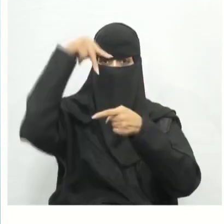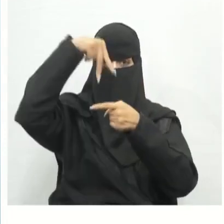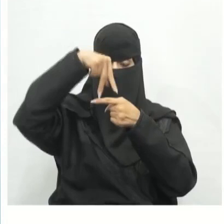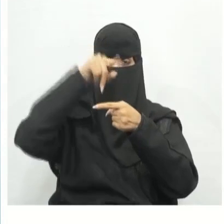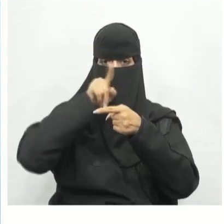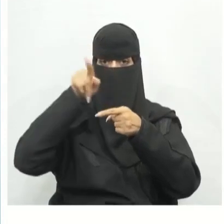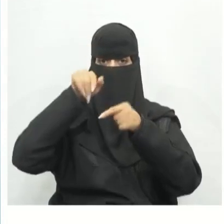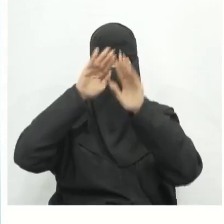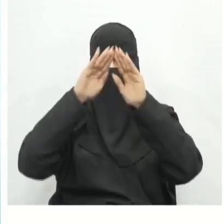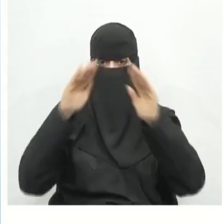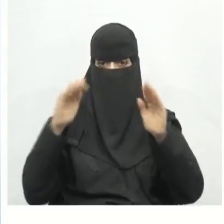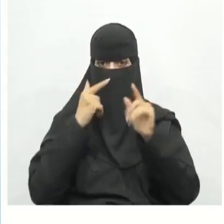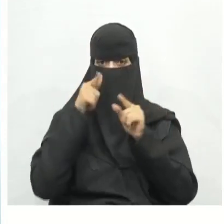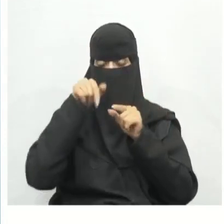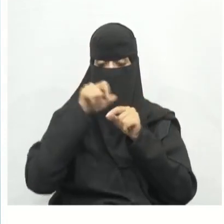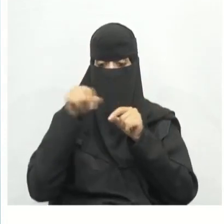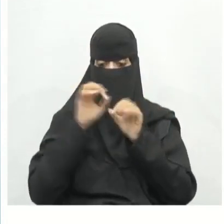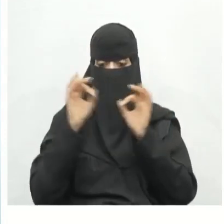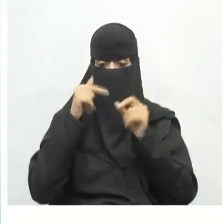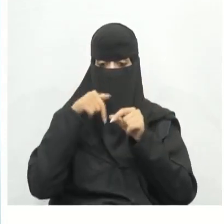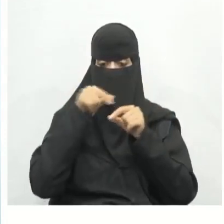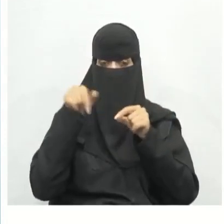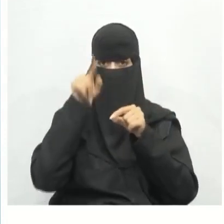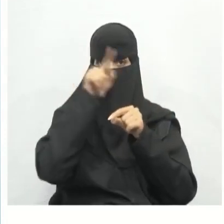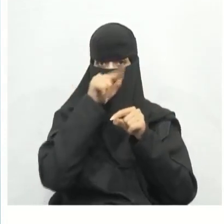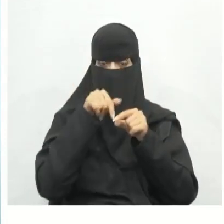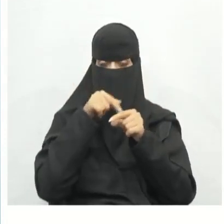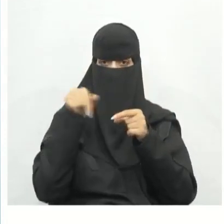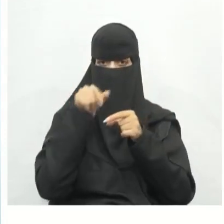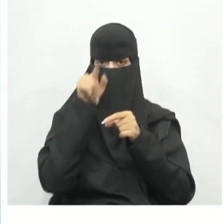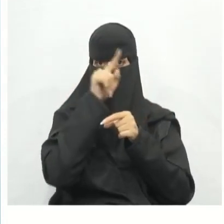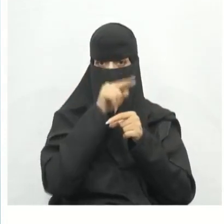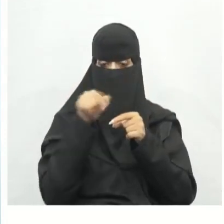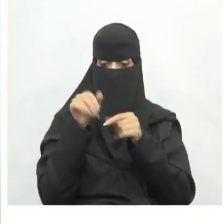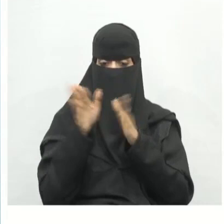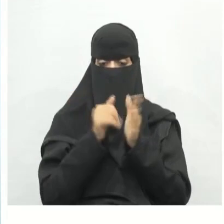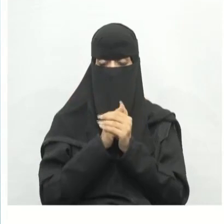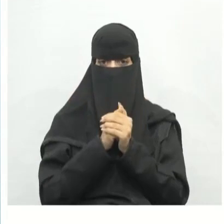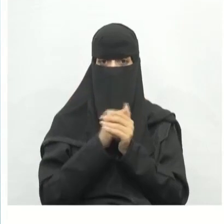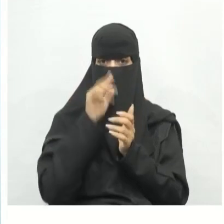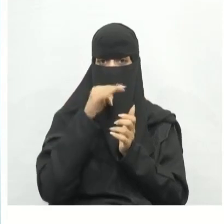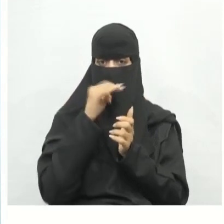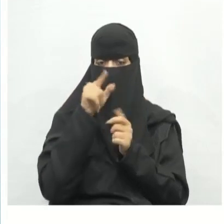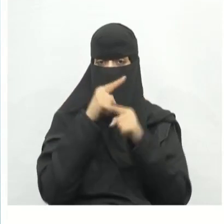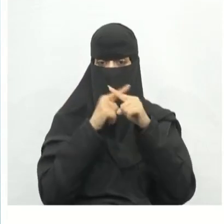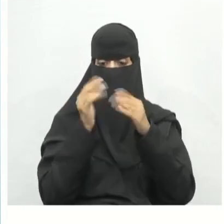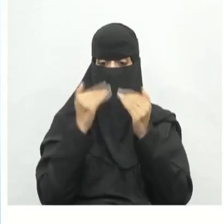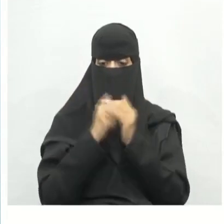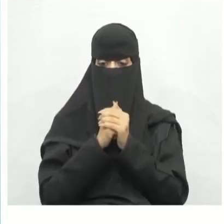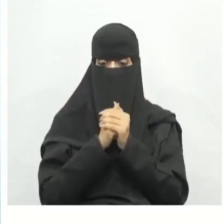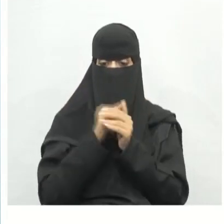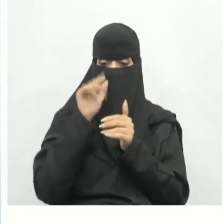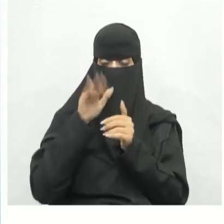المثلث هو شكل ثلاثي الأبعاد دو ثلاثة أضلاع مستقيمة وثلاثة زوايا ممتاز الإجابة خاطئة